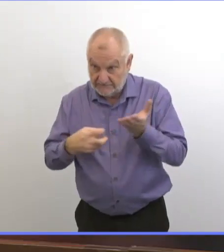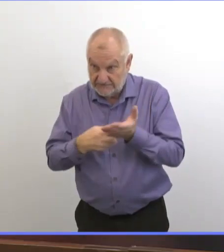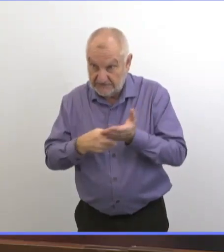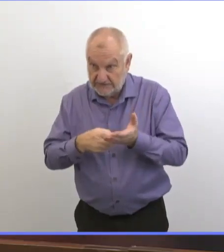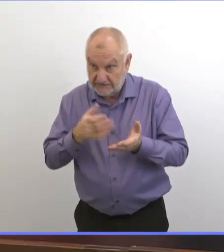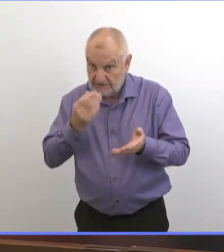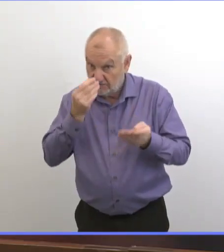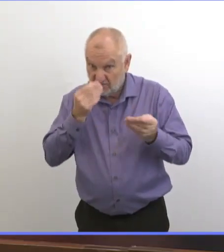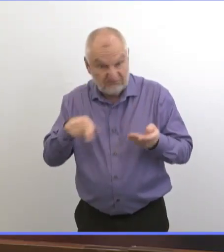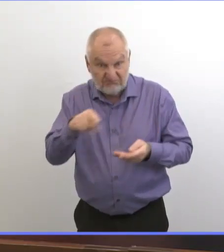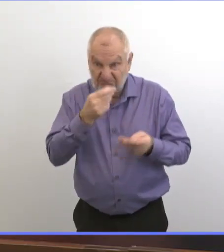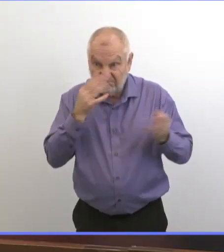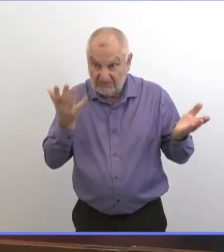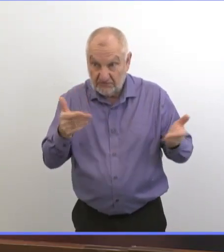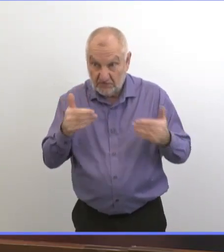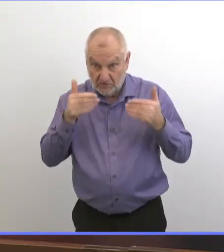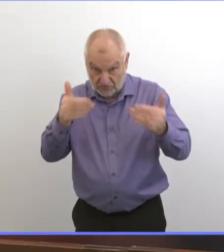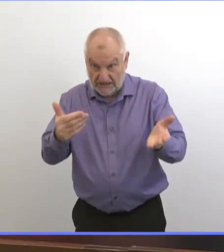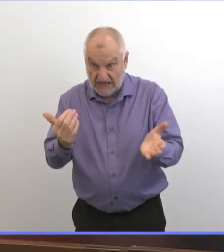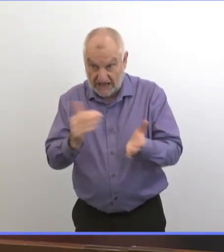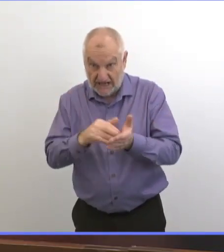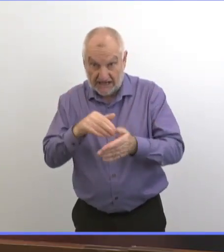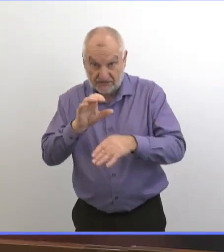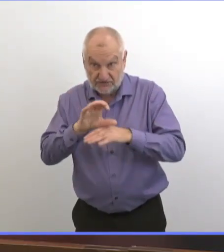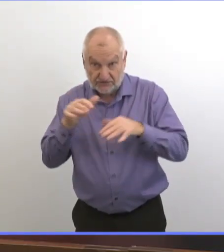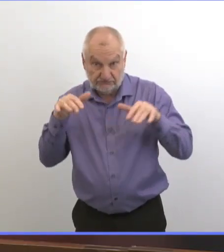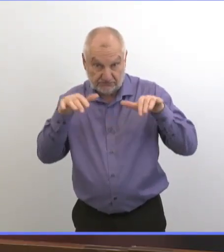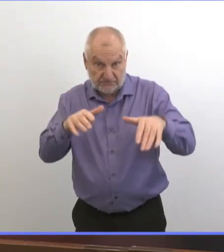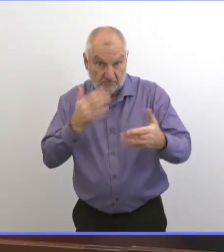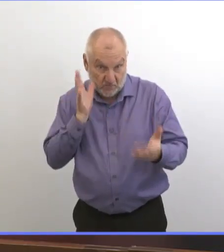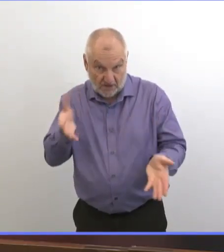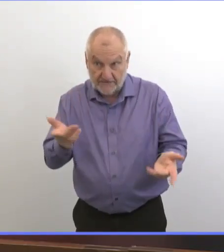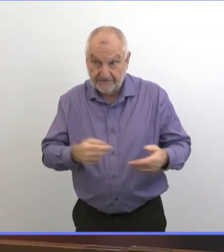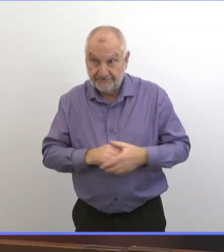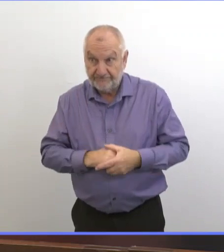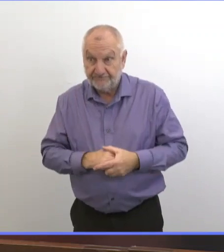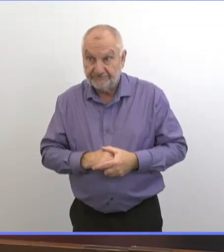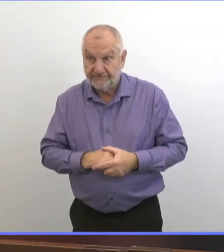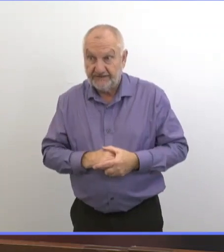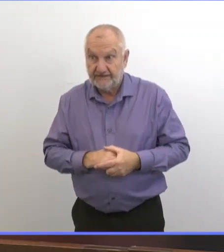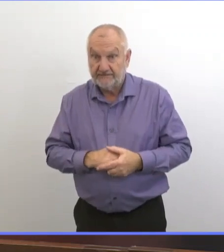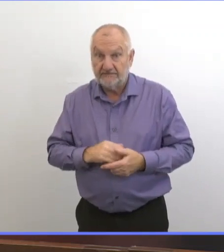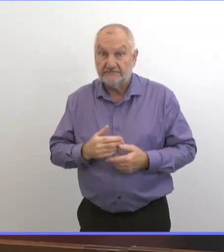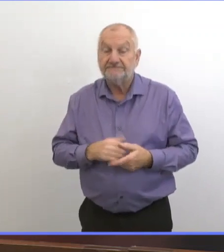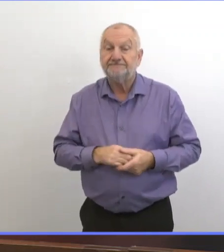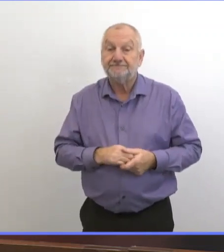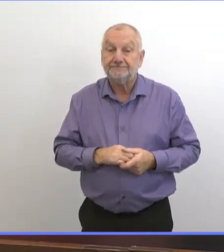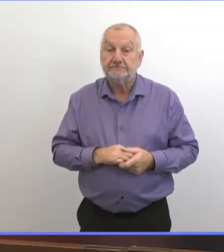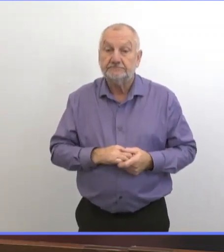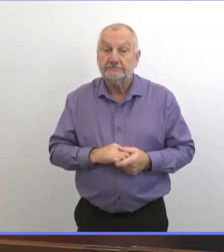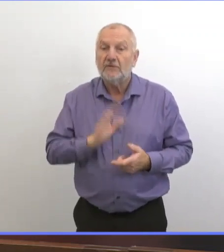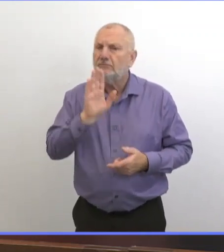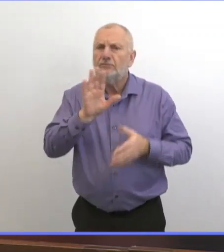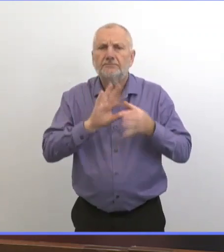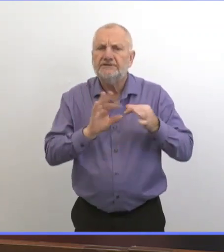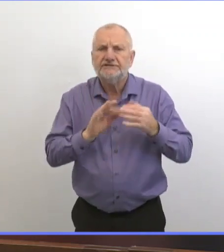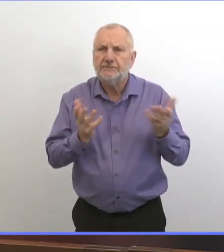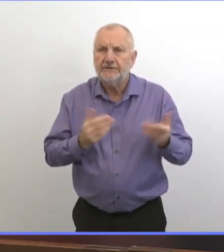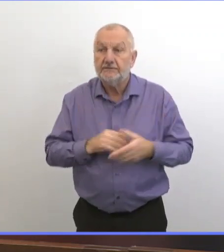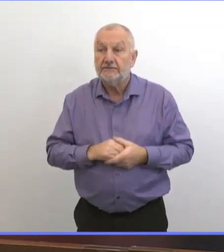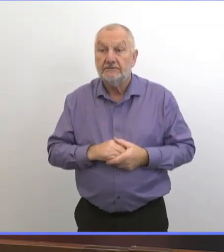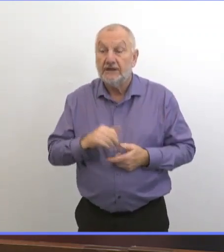Je pense que le commentaire pour toutes les personnes qui planifient de se rassembler, à l'heure actuelle, le taux de